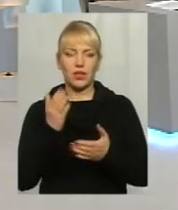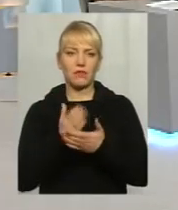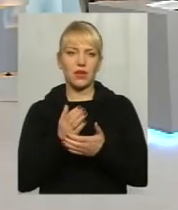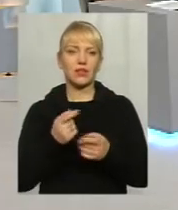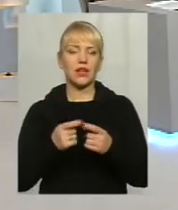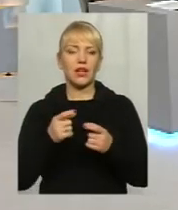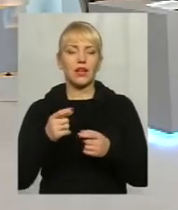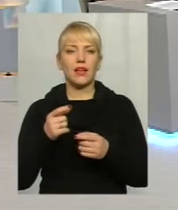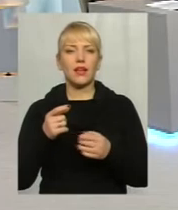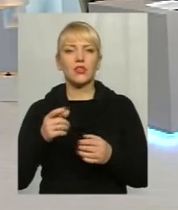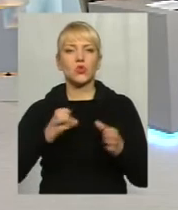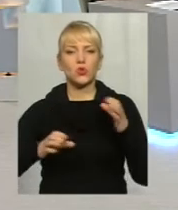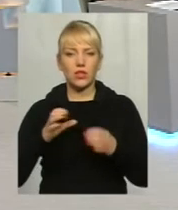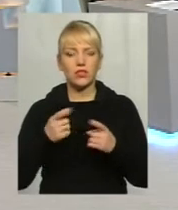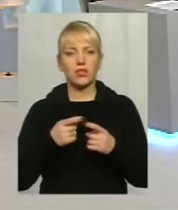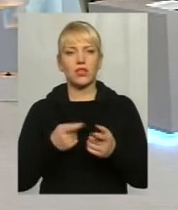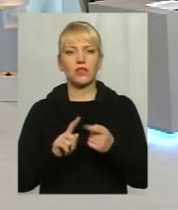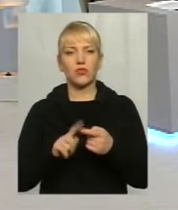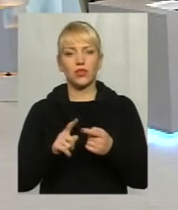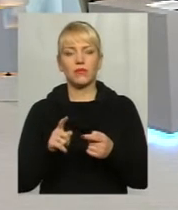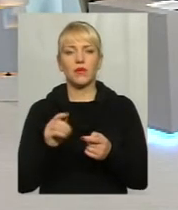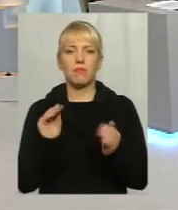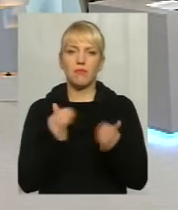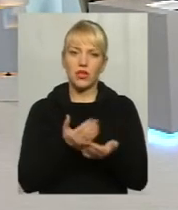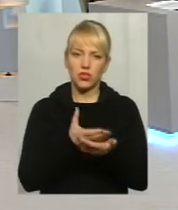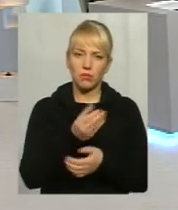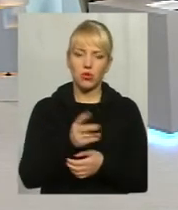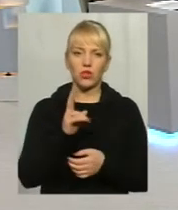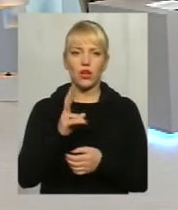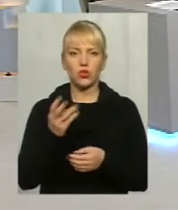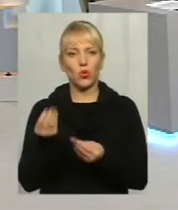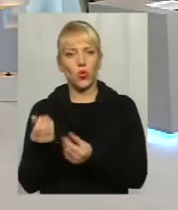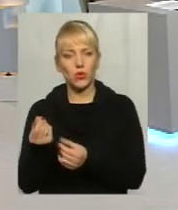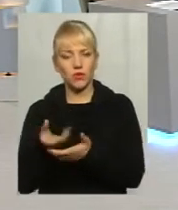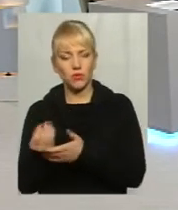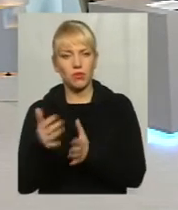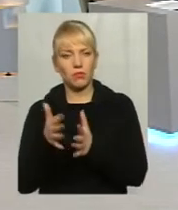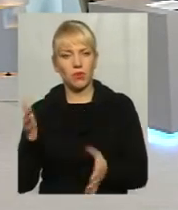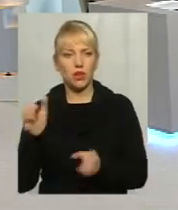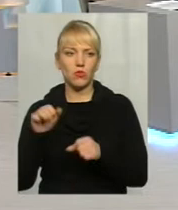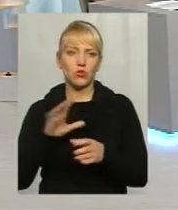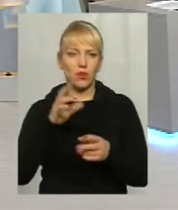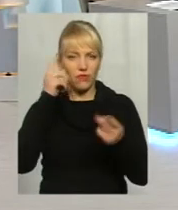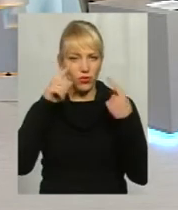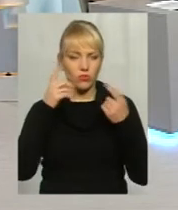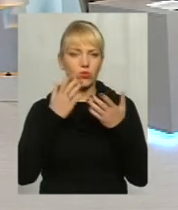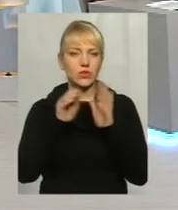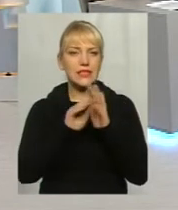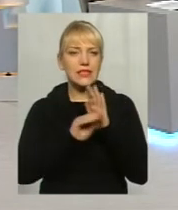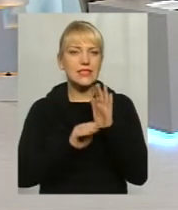до прикладу. А хто розраховується готівкою більше, можливо, є все ж таки варіант або таку якусь систему придумати, а